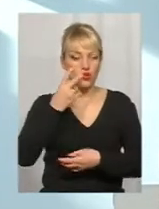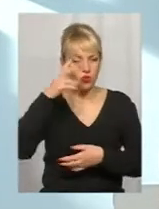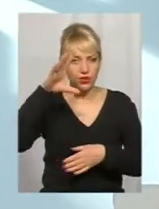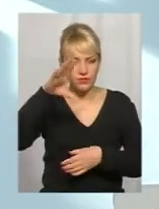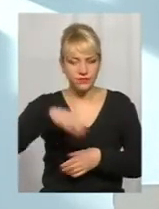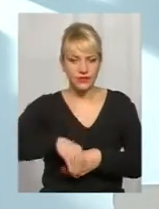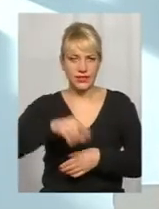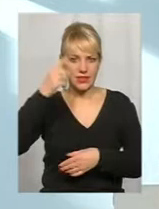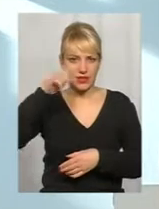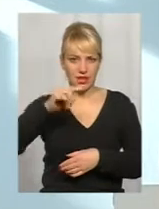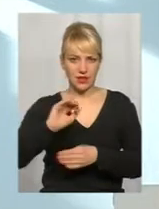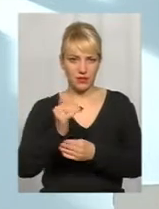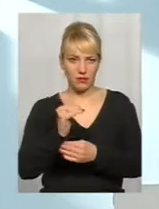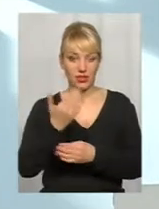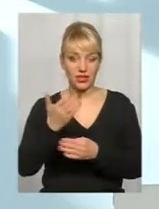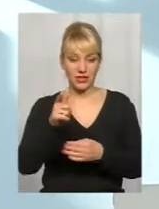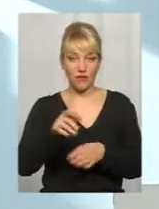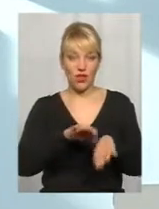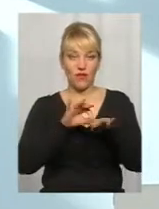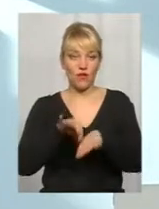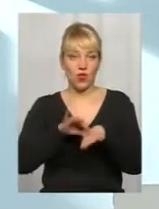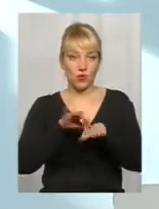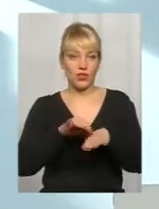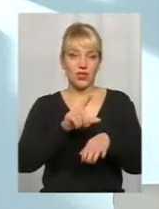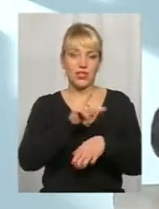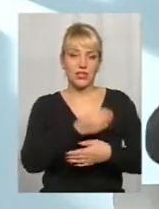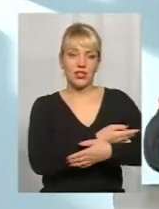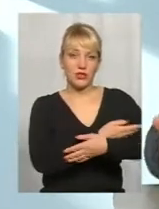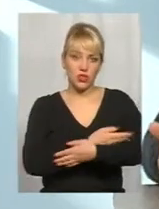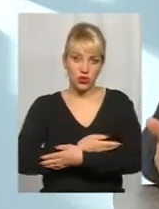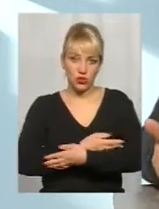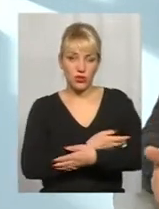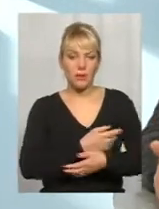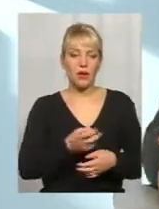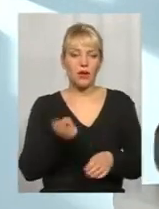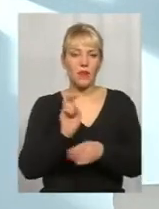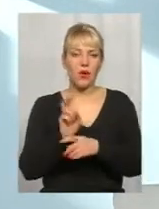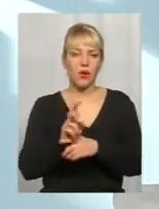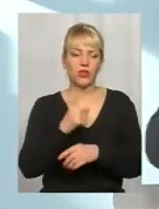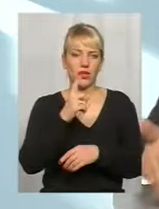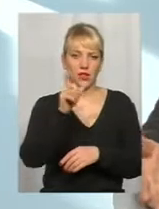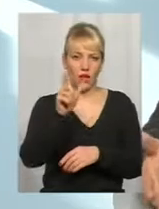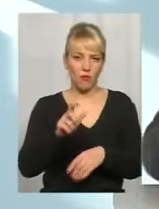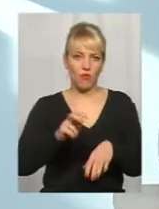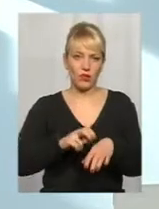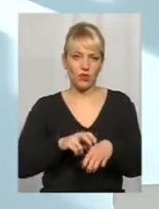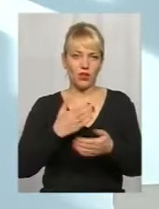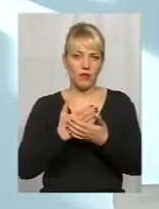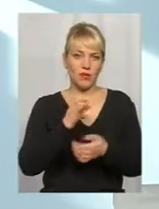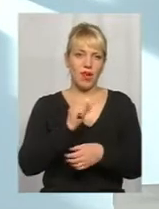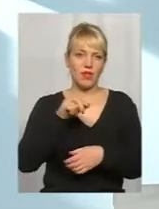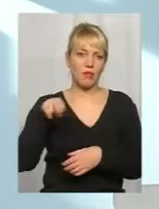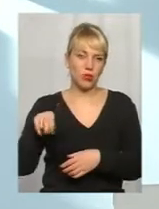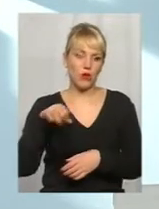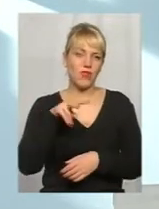То есть, ну, если вы водите ребенка с грудничкового возраста, приносите к одному и тому же педиатру, как к Анне Петровне, там, Людмиле